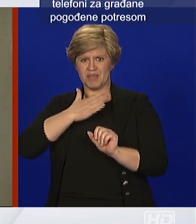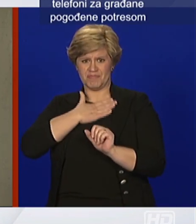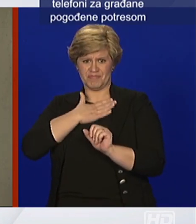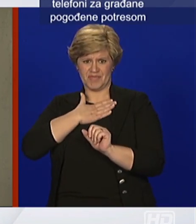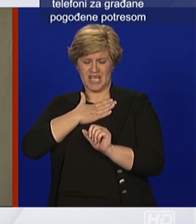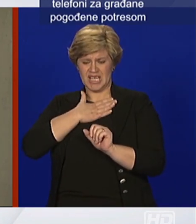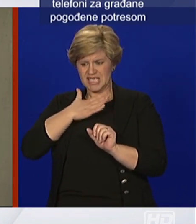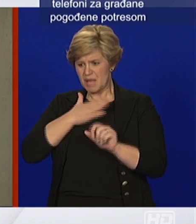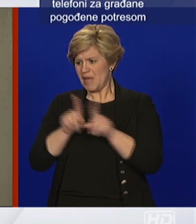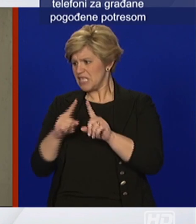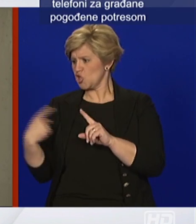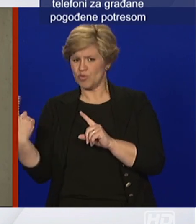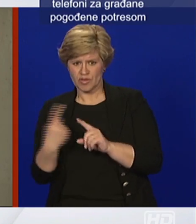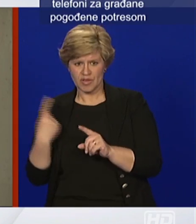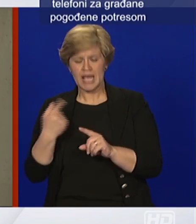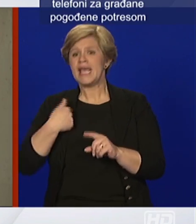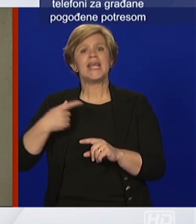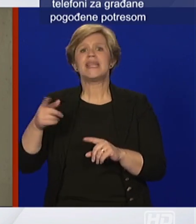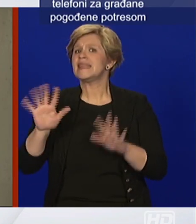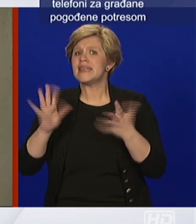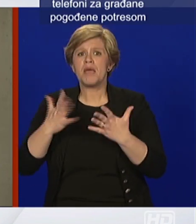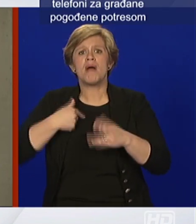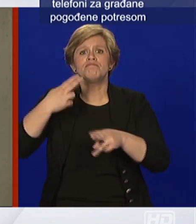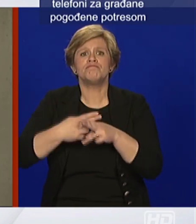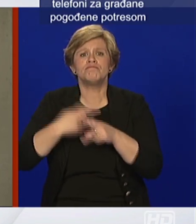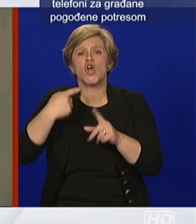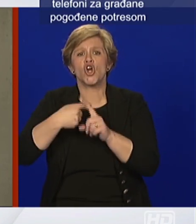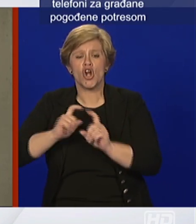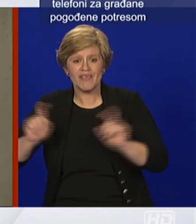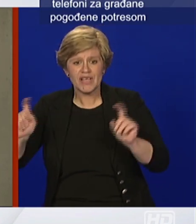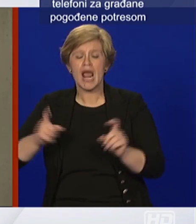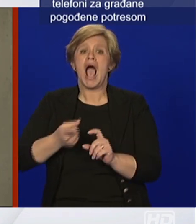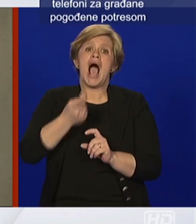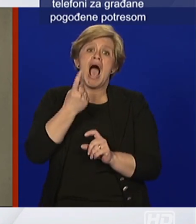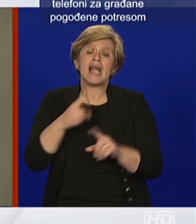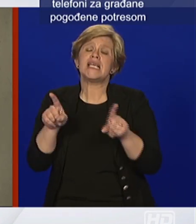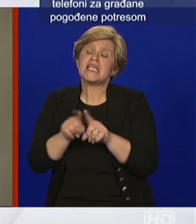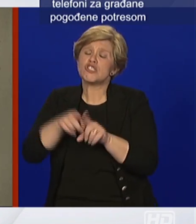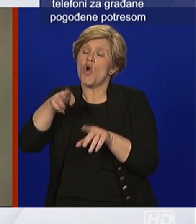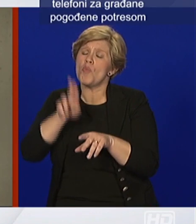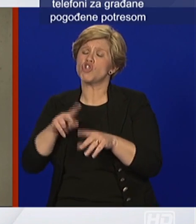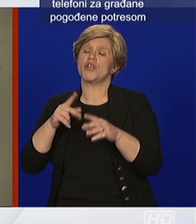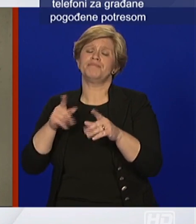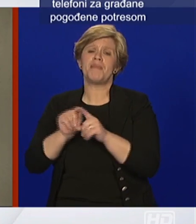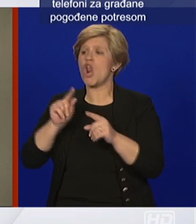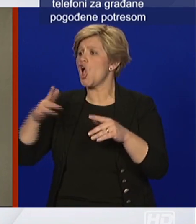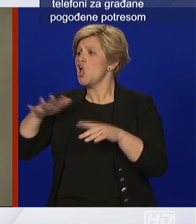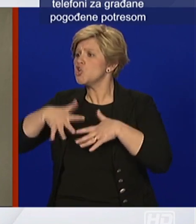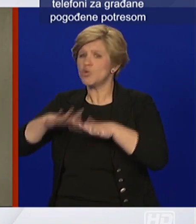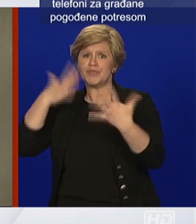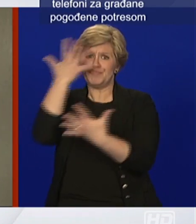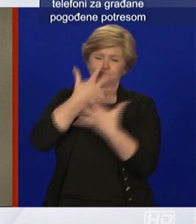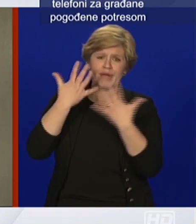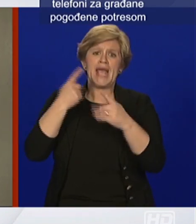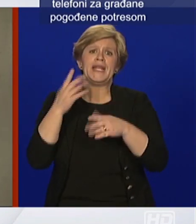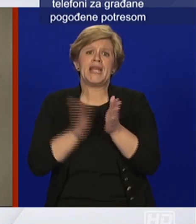neke oko sebe dakle nisam imala simptome COVID-a ali tu se isto mogu malo pomiješati kad vam cure oči i nos iako znate da ste